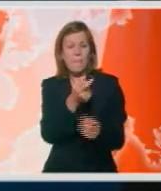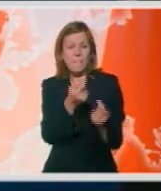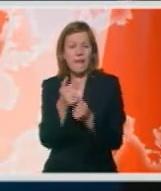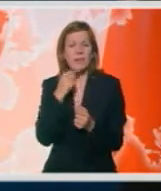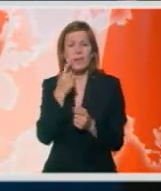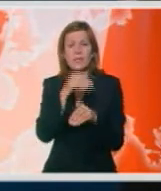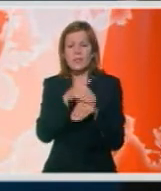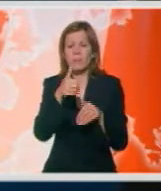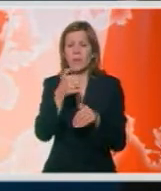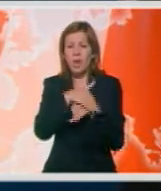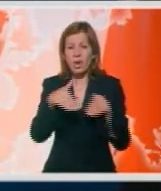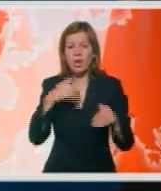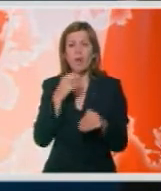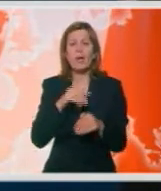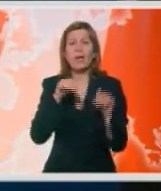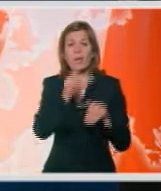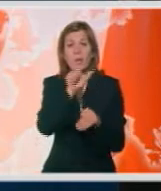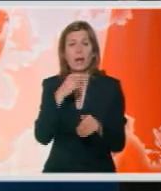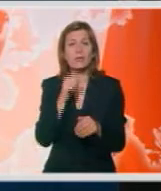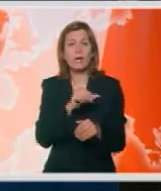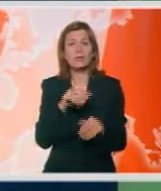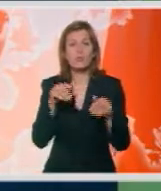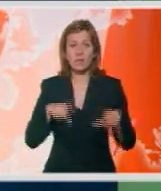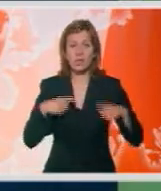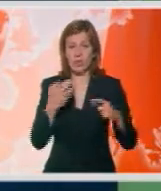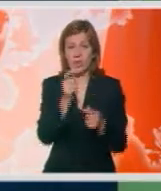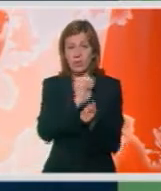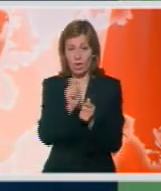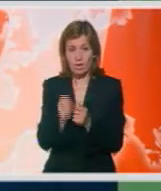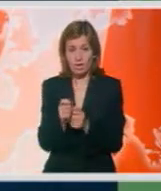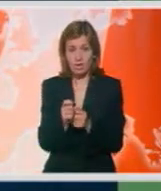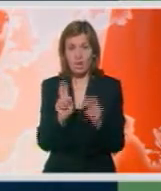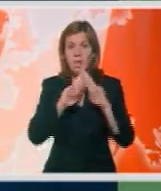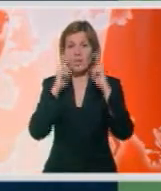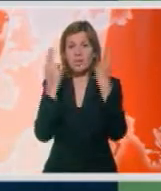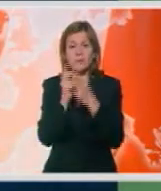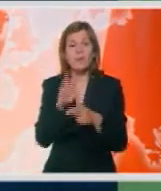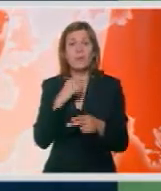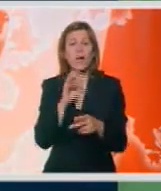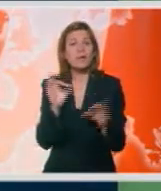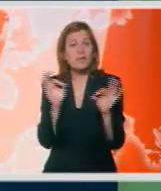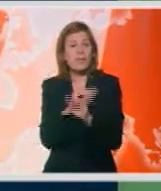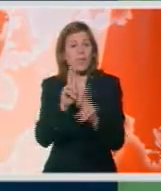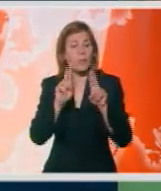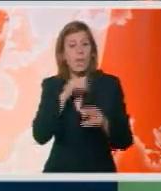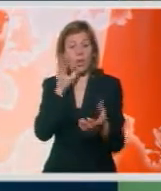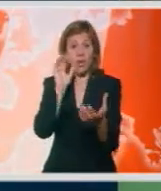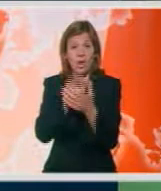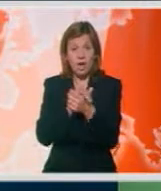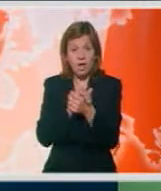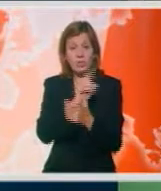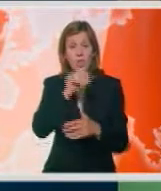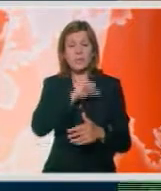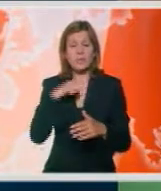stotinu miliona igrača pokjera na svetu živi od te igre. Svetski šampionat pruža nesućene mogućnosti, a ako se kladite i blefirate do